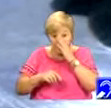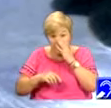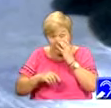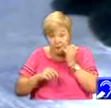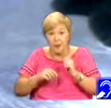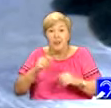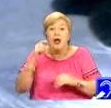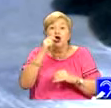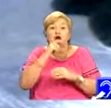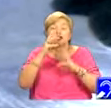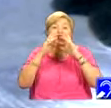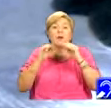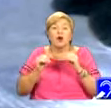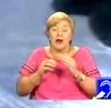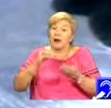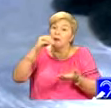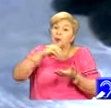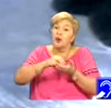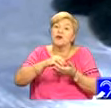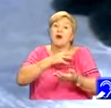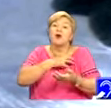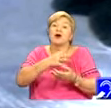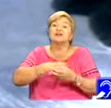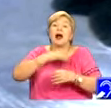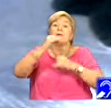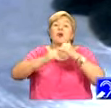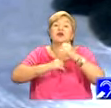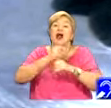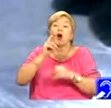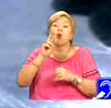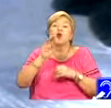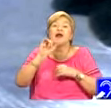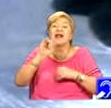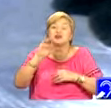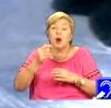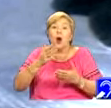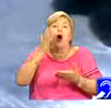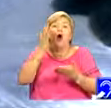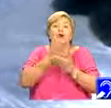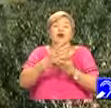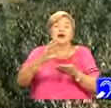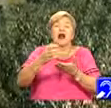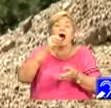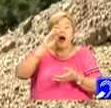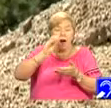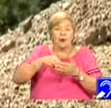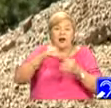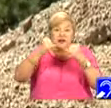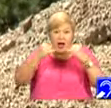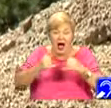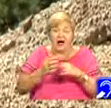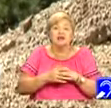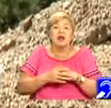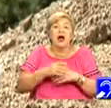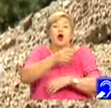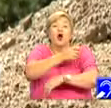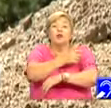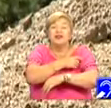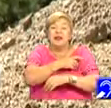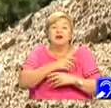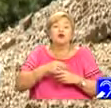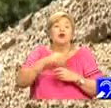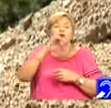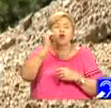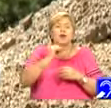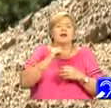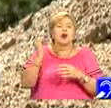Roșia Montană a fost inclusă în Patrimoniul Mondial al UNESCO. Decizia a fost adoptată azi, în unanimitate, de Comitetul Patrimoniului